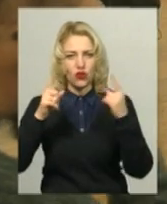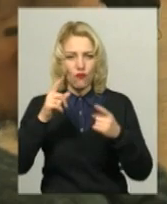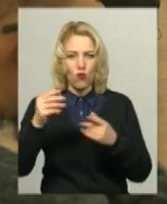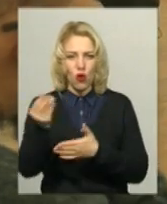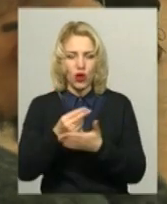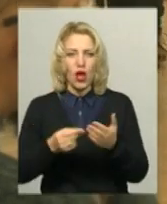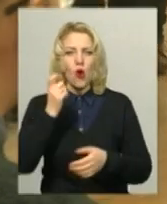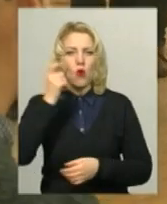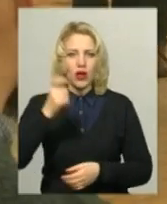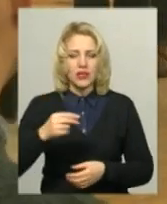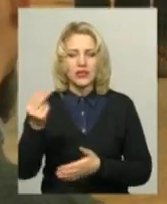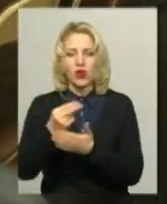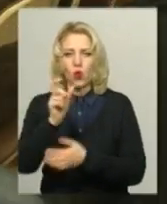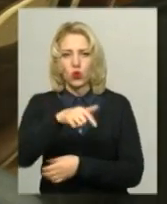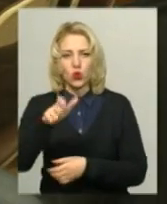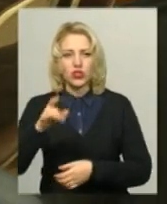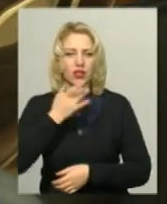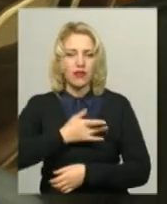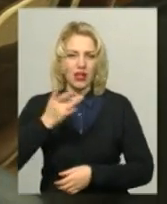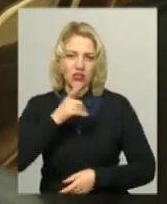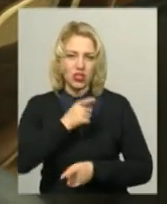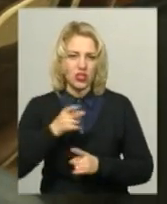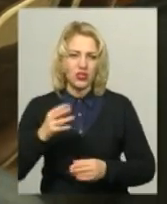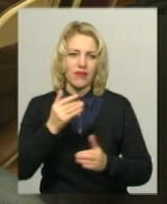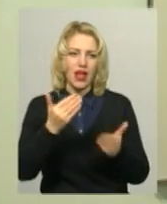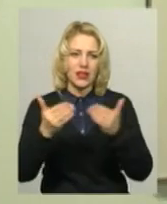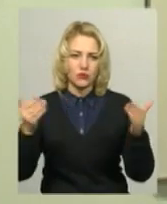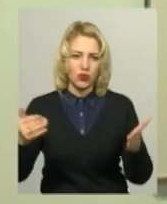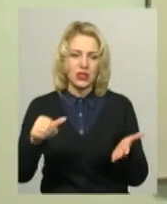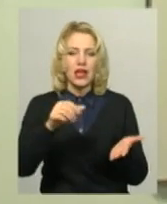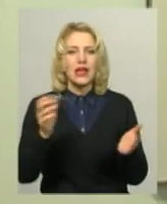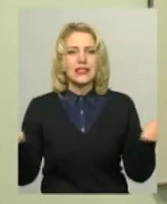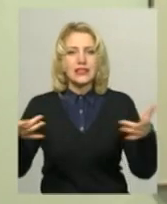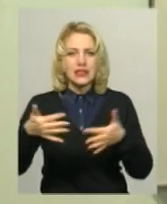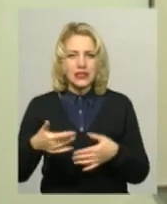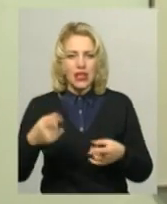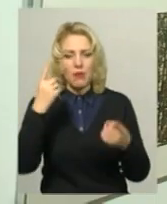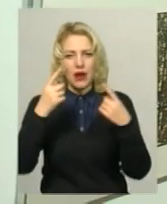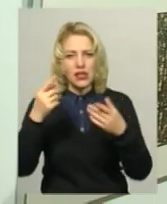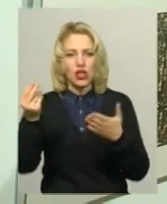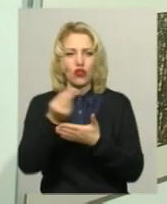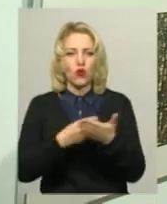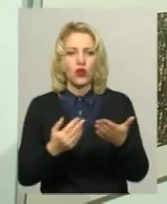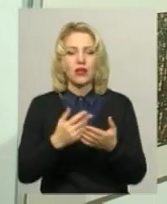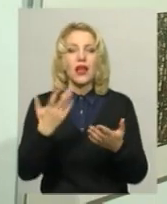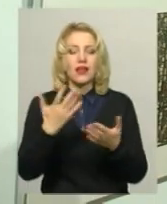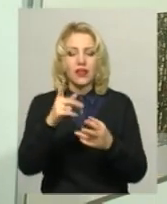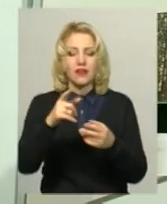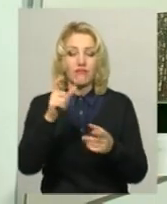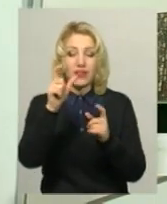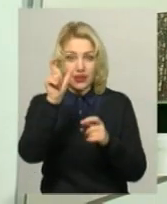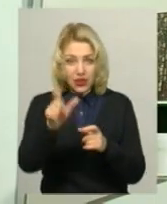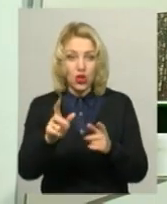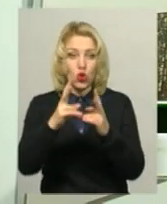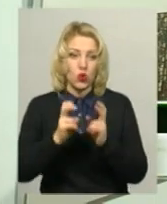художників радянських часів. Каже, на експозиції у Хмельницькому музеї зібрані твори авторів, яких він досліджує. Книга «De Communized Ukrainian Soviet